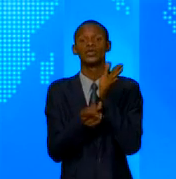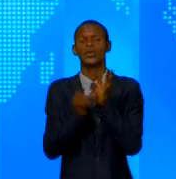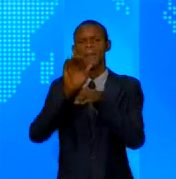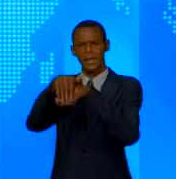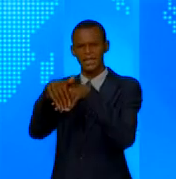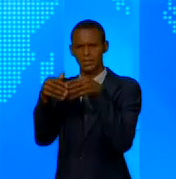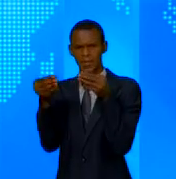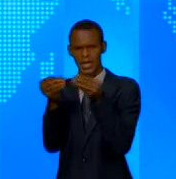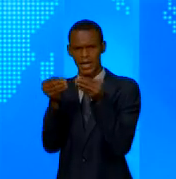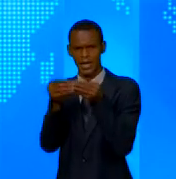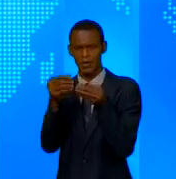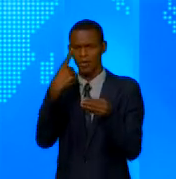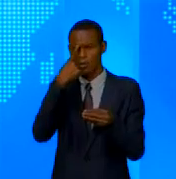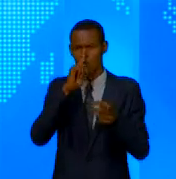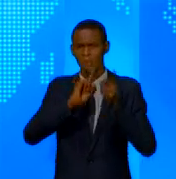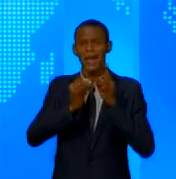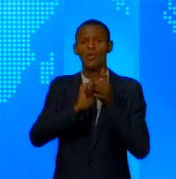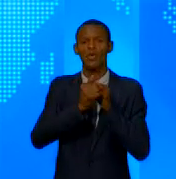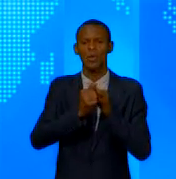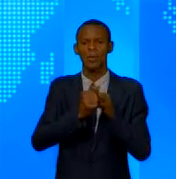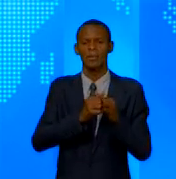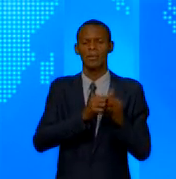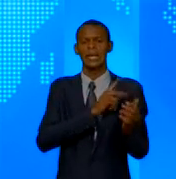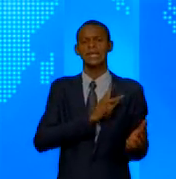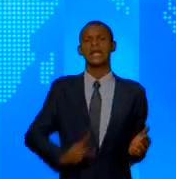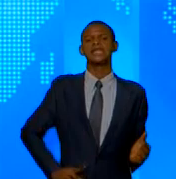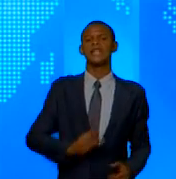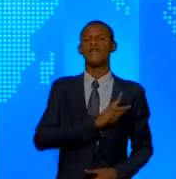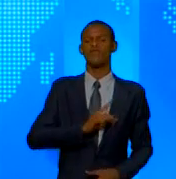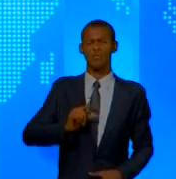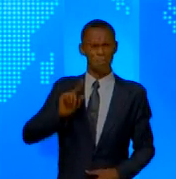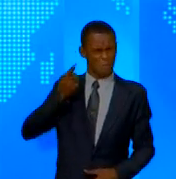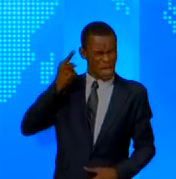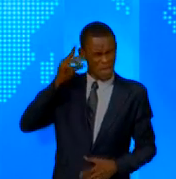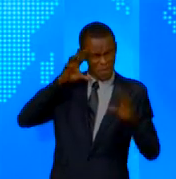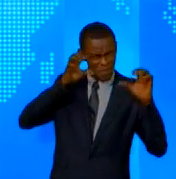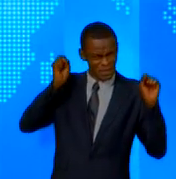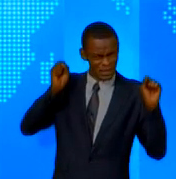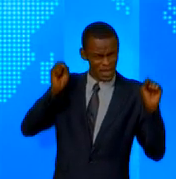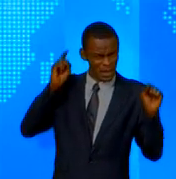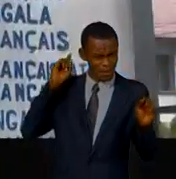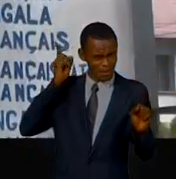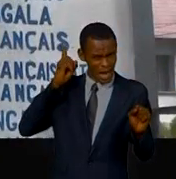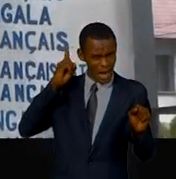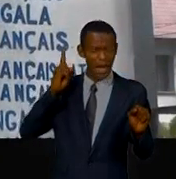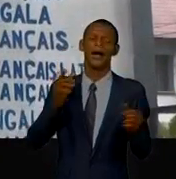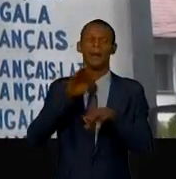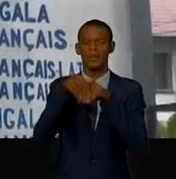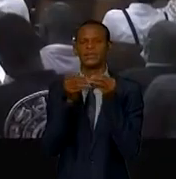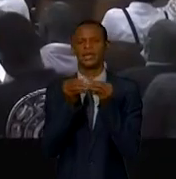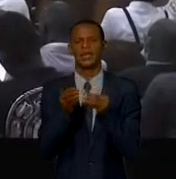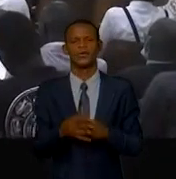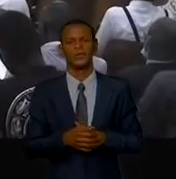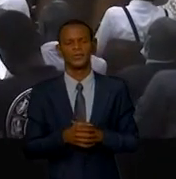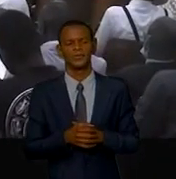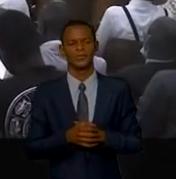après l'indépendance du Congo. Eric Bofenghi et Fiston Monoma pour le reportage. organisé